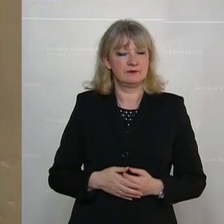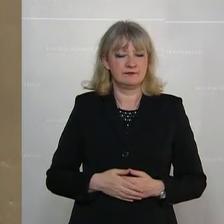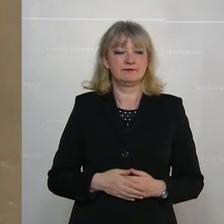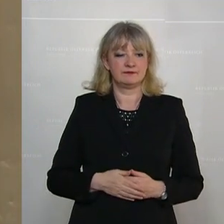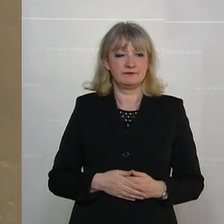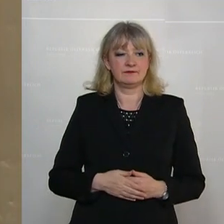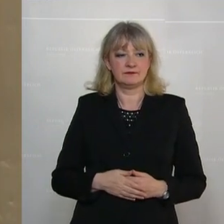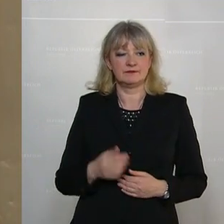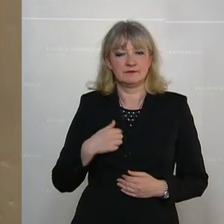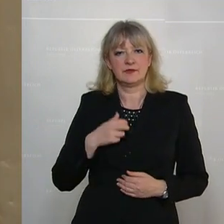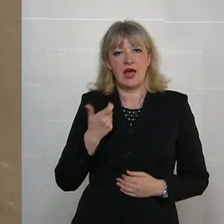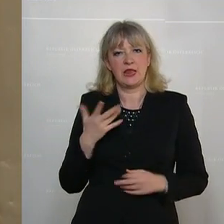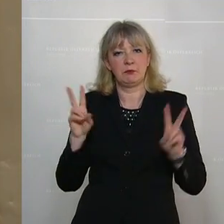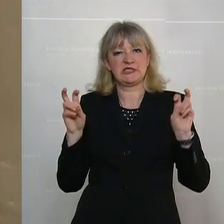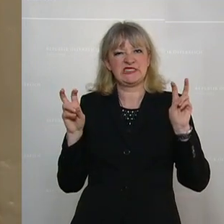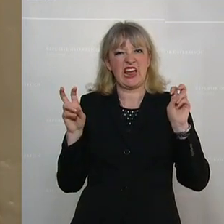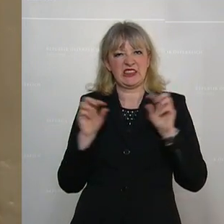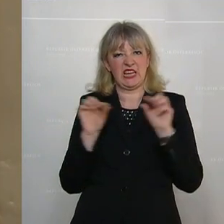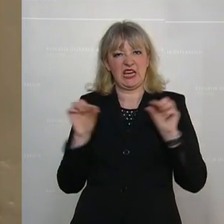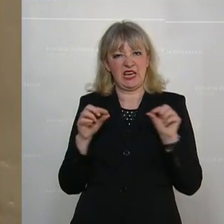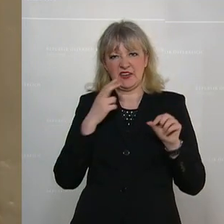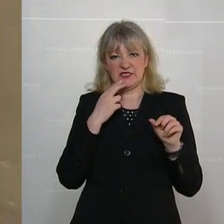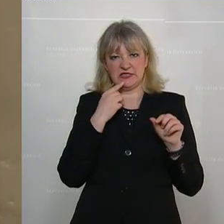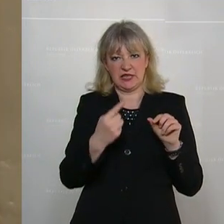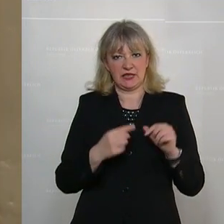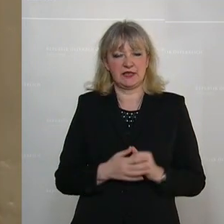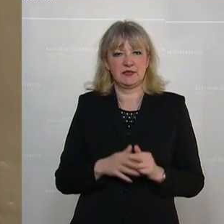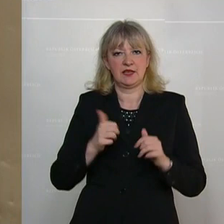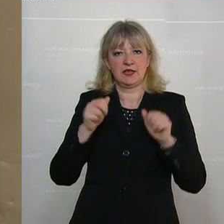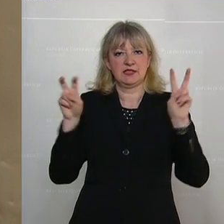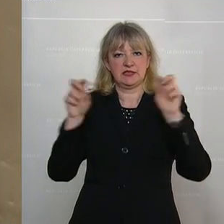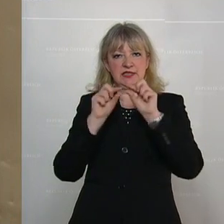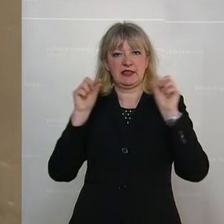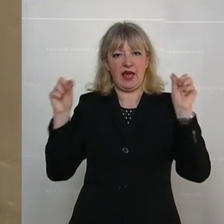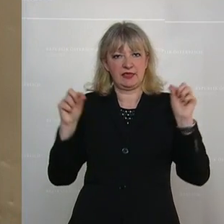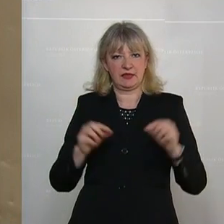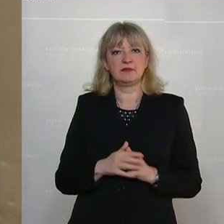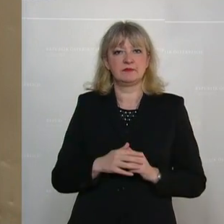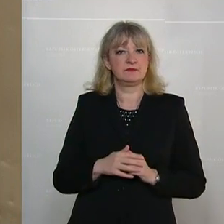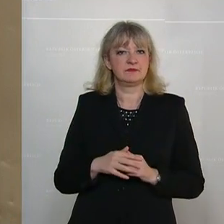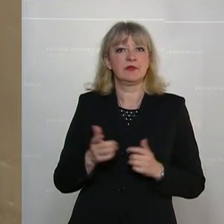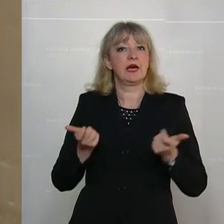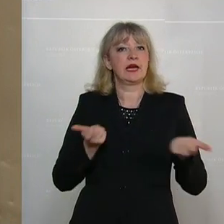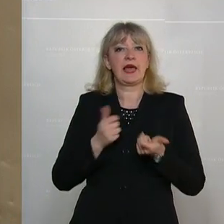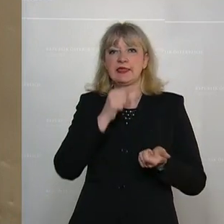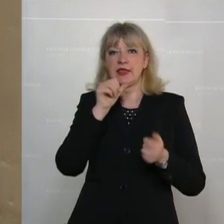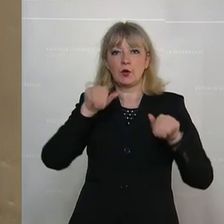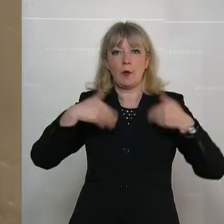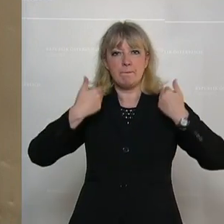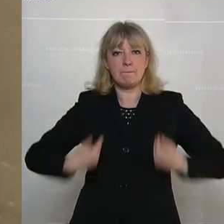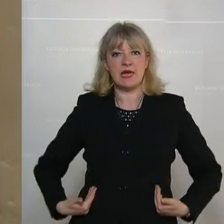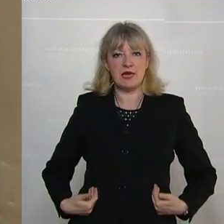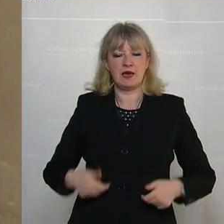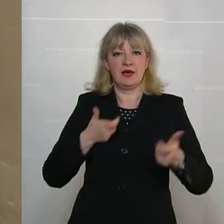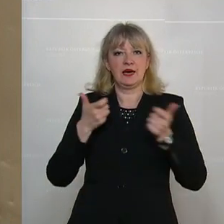Und ich möchte mit ein paar Zitate beginnen. Es geht, und das Zitat, das erste Zitat, es geht nicht um mich, es geht